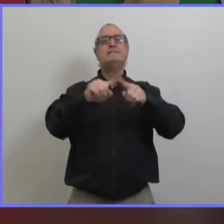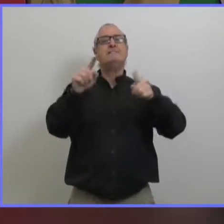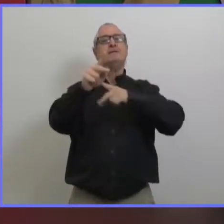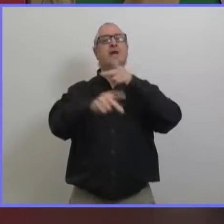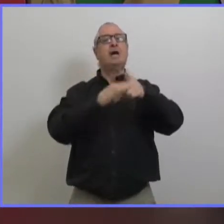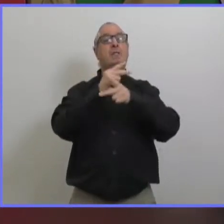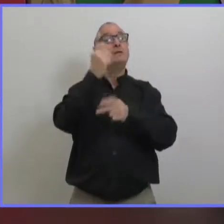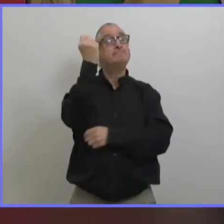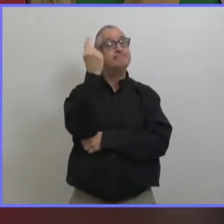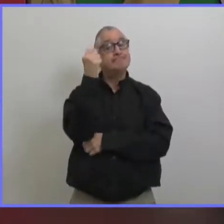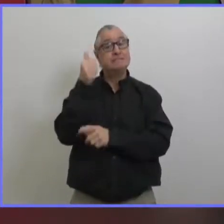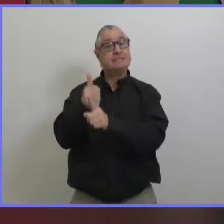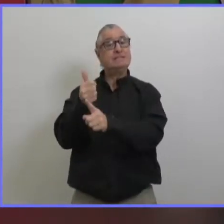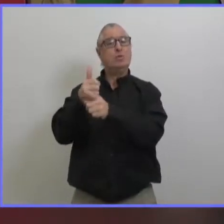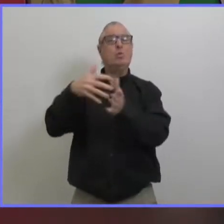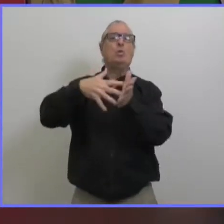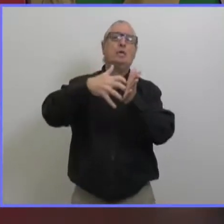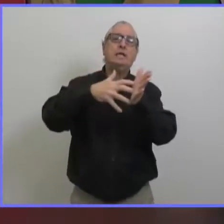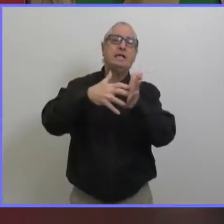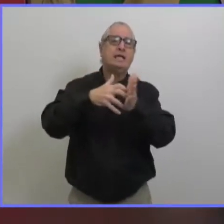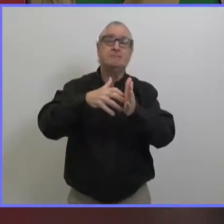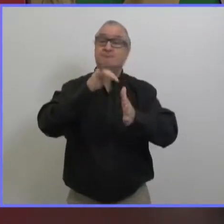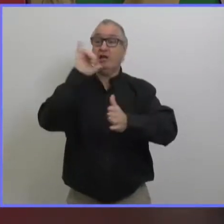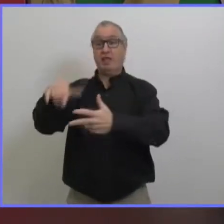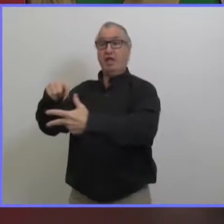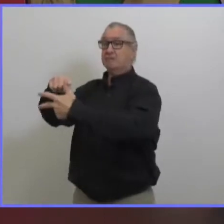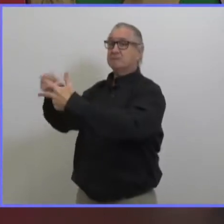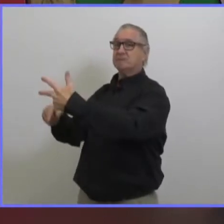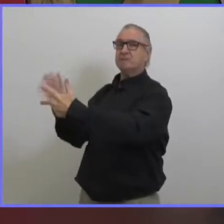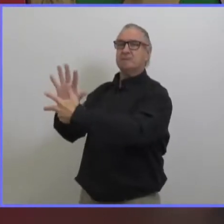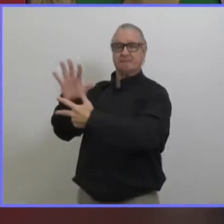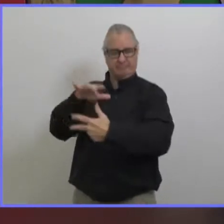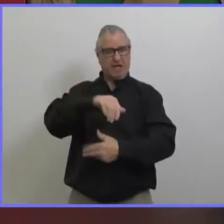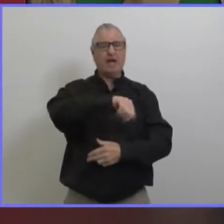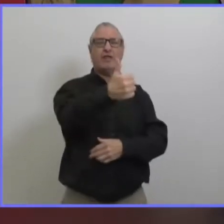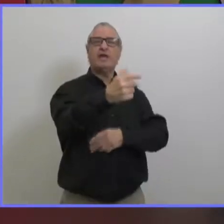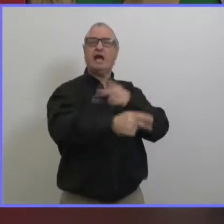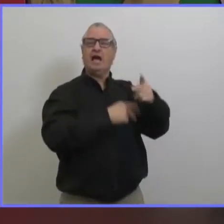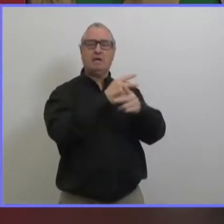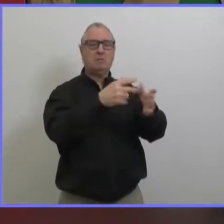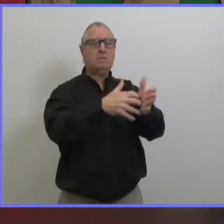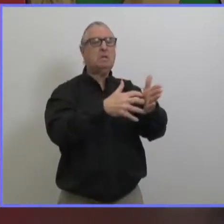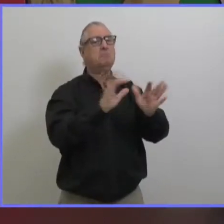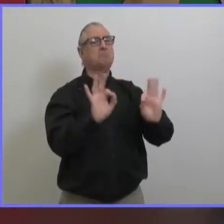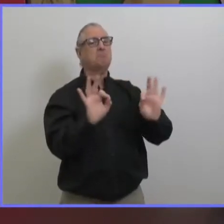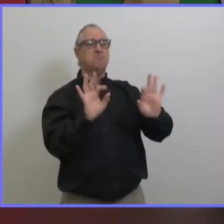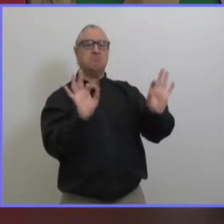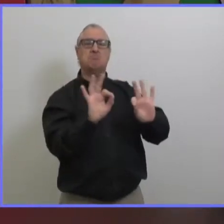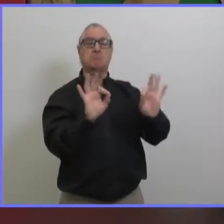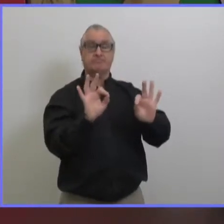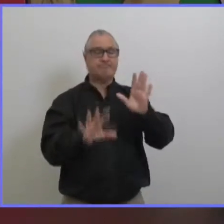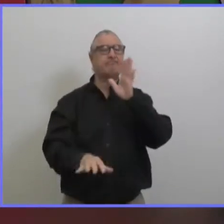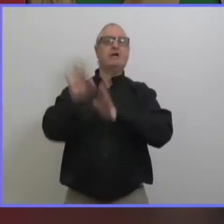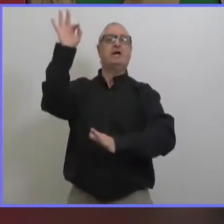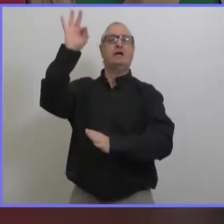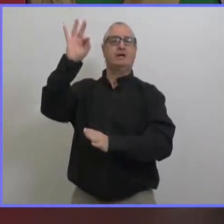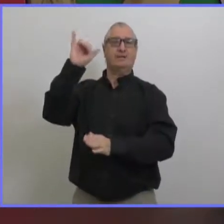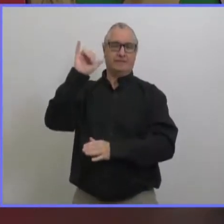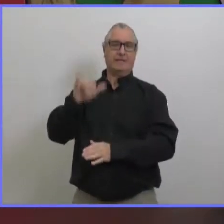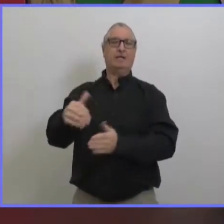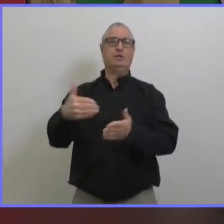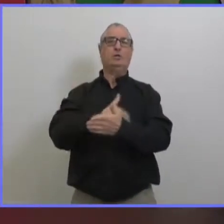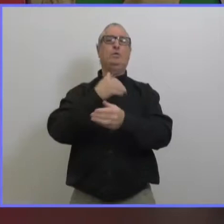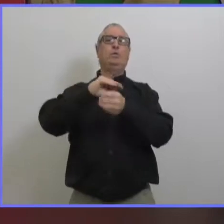cas de variant préoccupant que nous avons annoncé la semaine dernière nous avons une très bonne compréhension